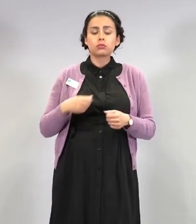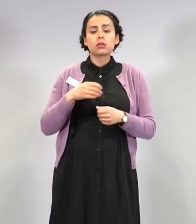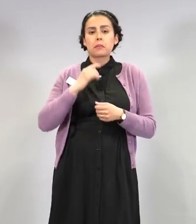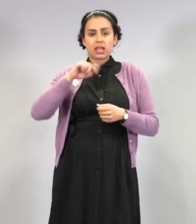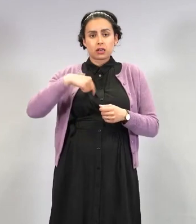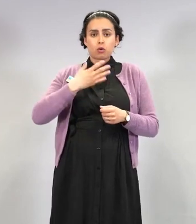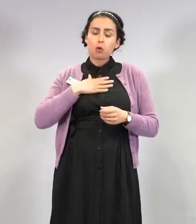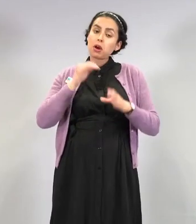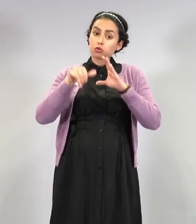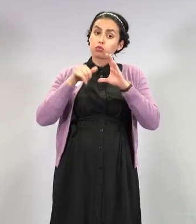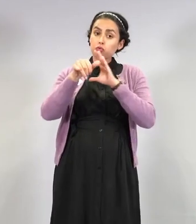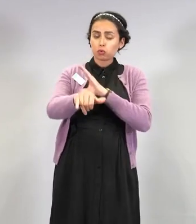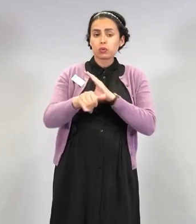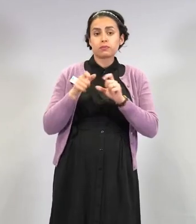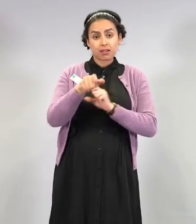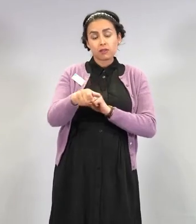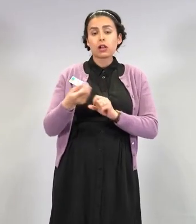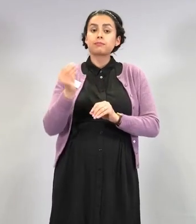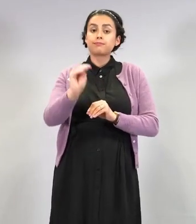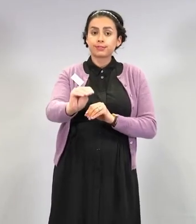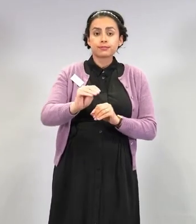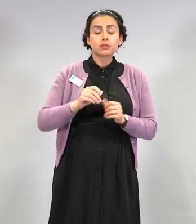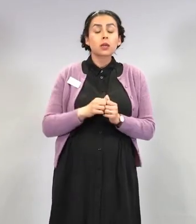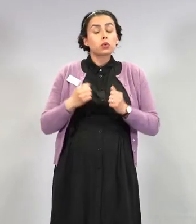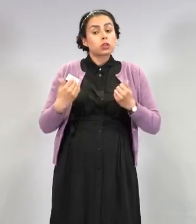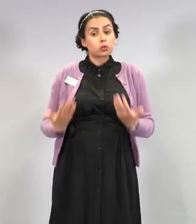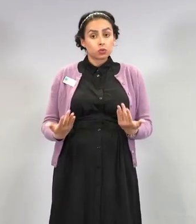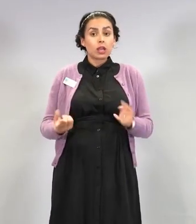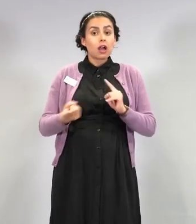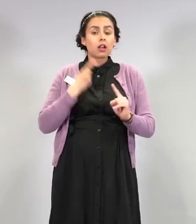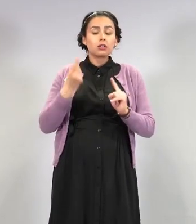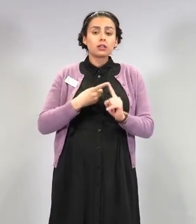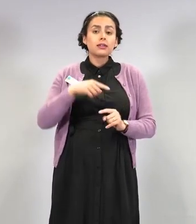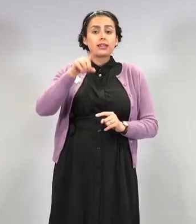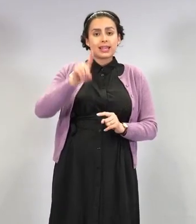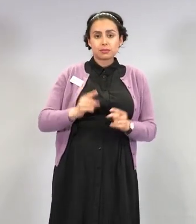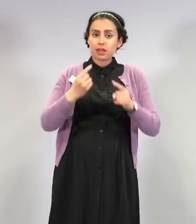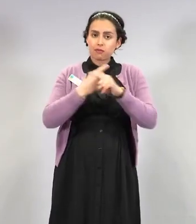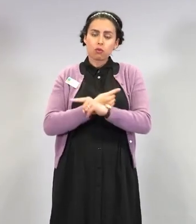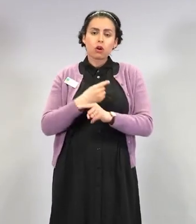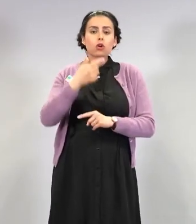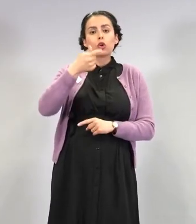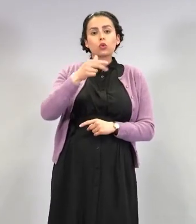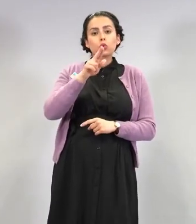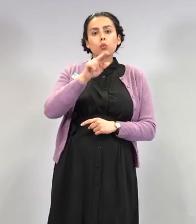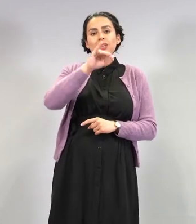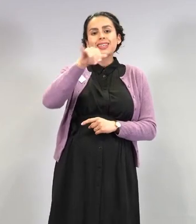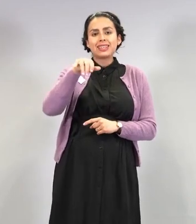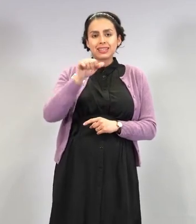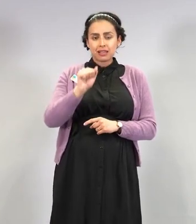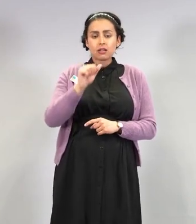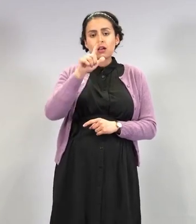Tämän pidemmittä puheitta aloitetaan. Ensimmäisenä esiintymisvuorossa on Tuija Leino, ole hyvä.